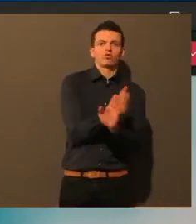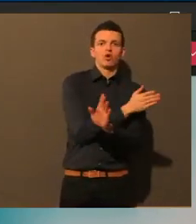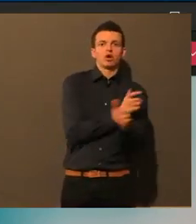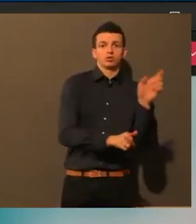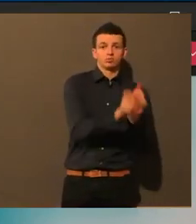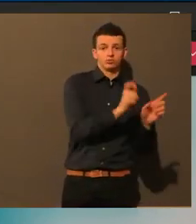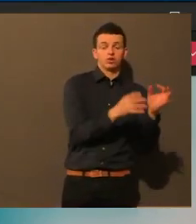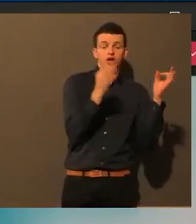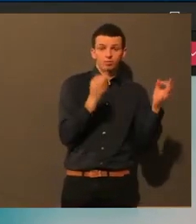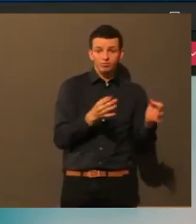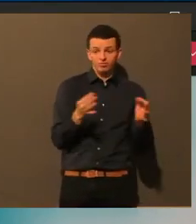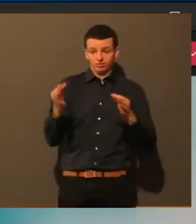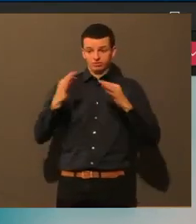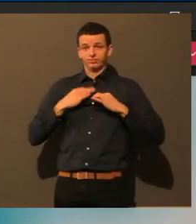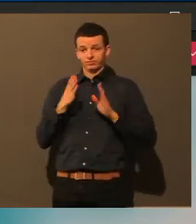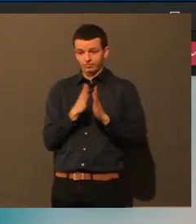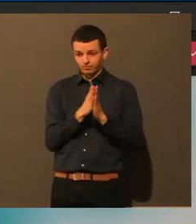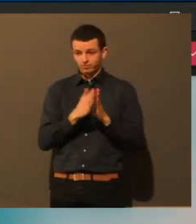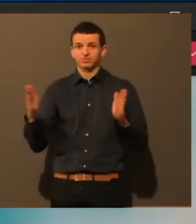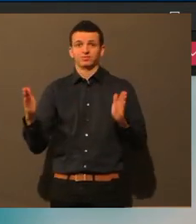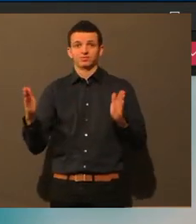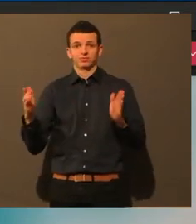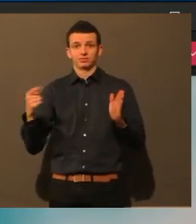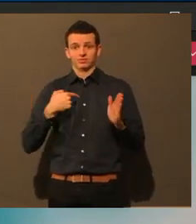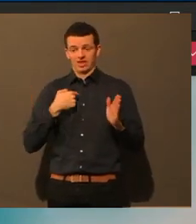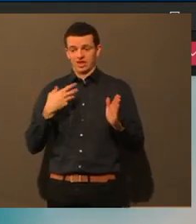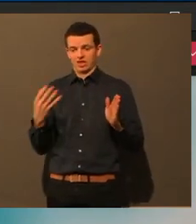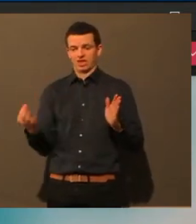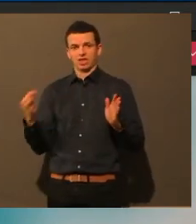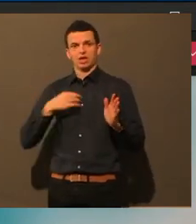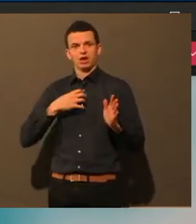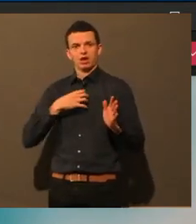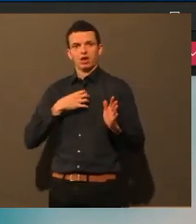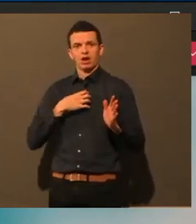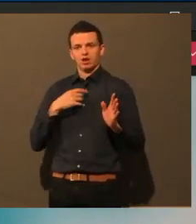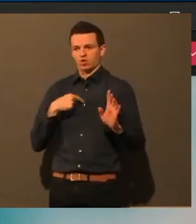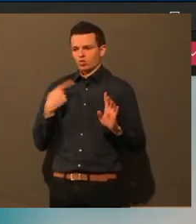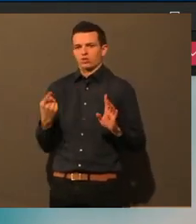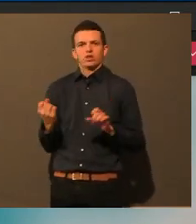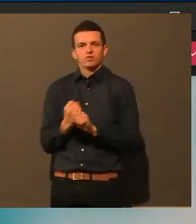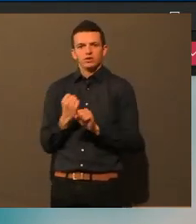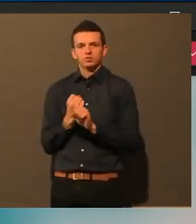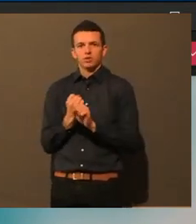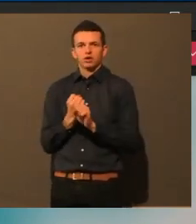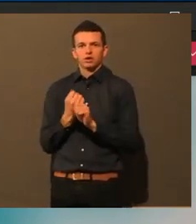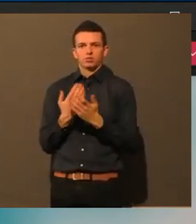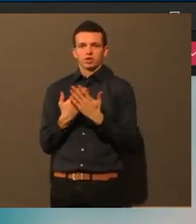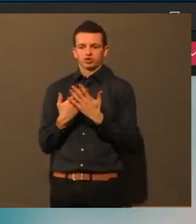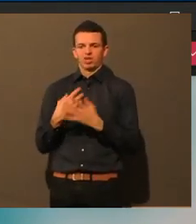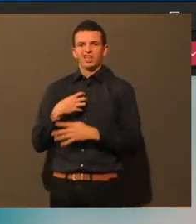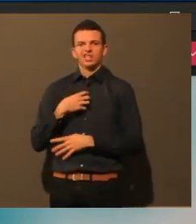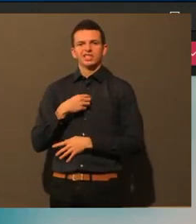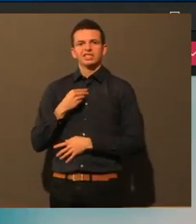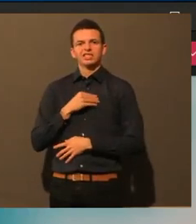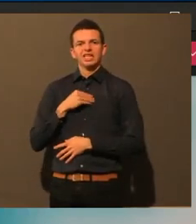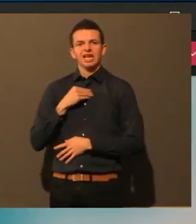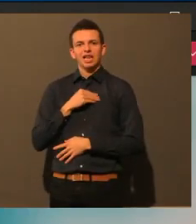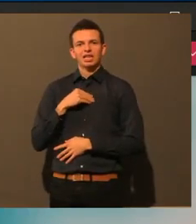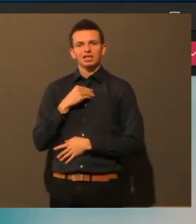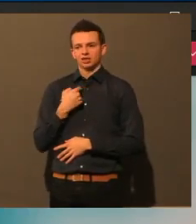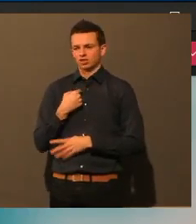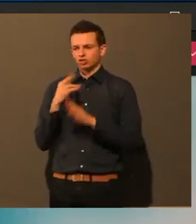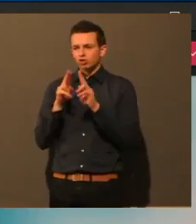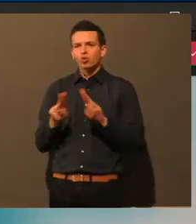sagen, ja, Beruhigung oder, genau, was habe ich da noch, Meditation,